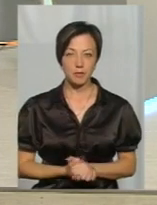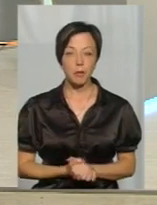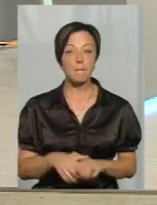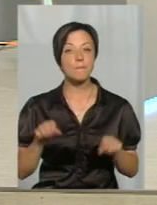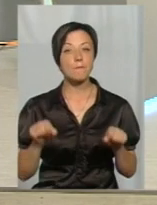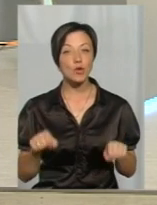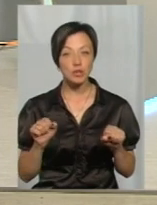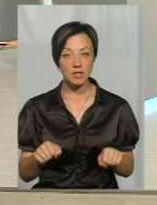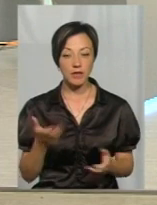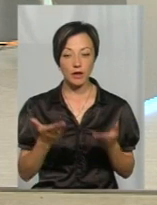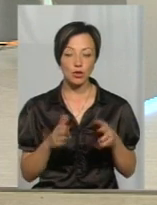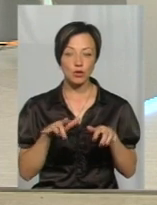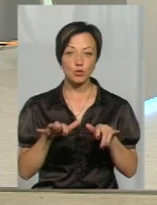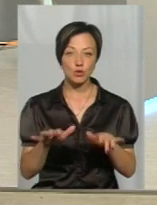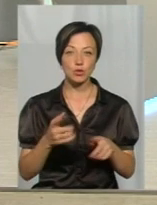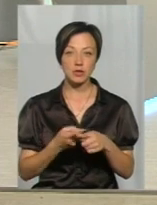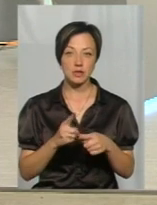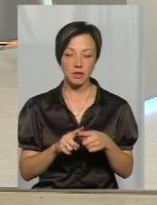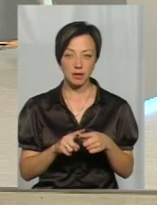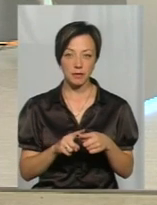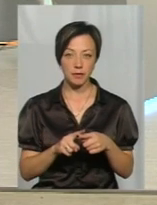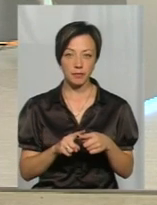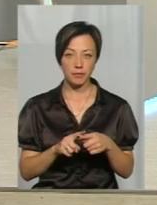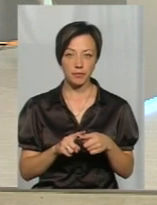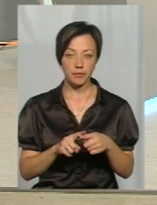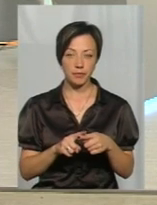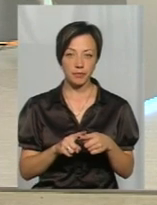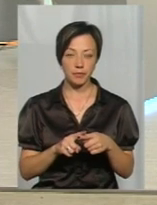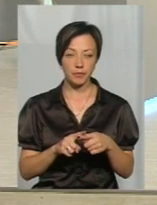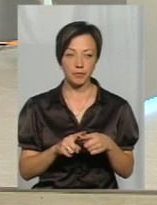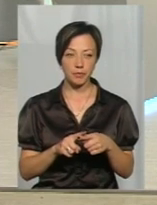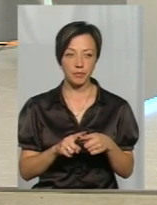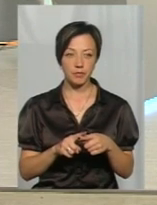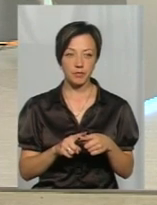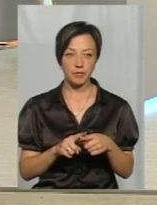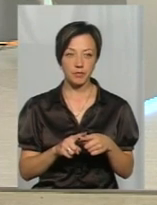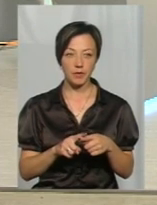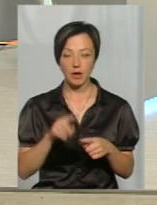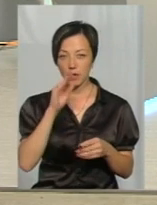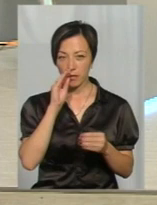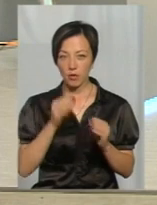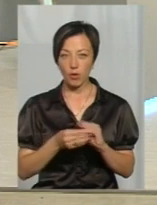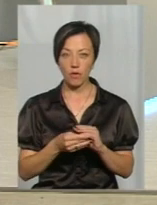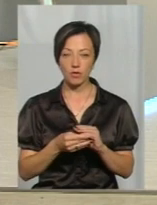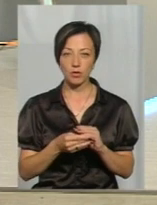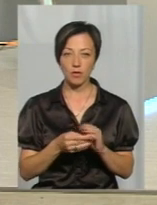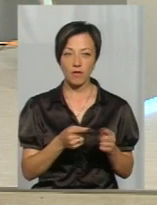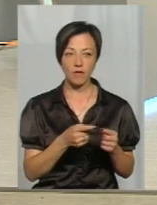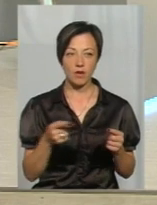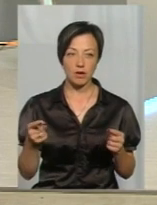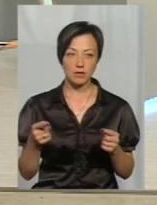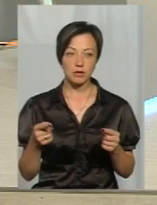Можливо, якщо це жук, який він, ніби, як свою таку приховану фазу,